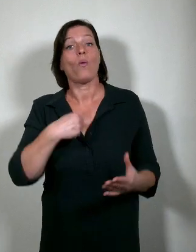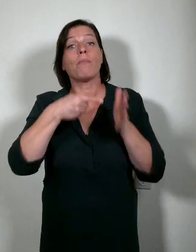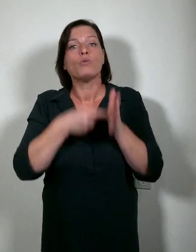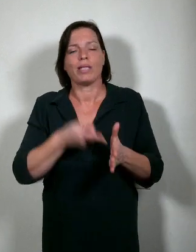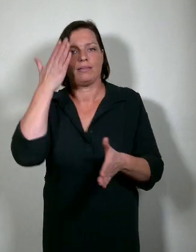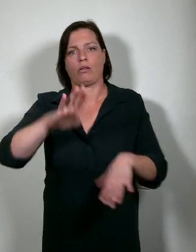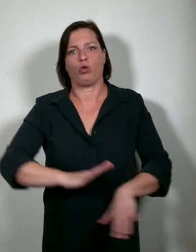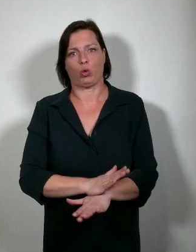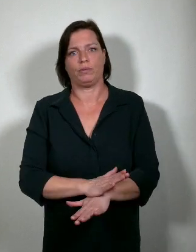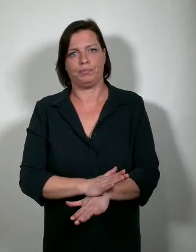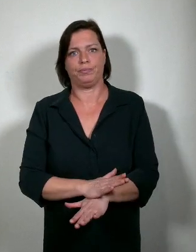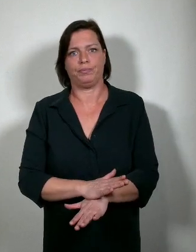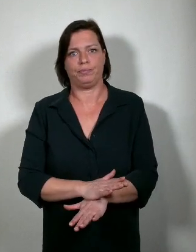doen.